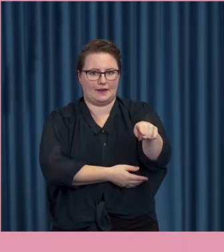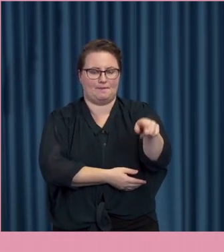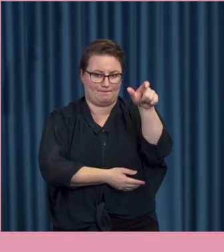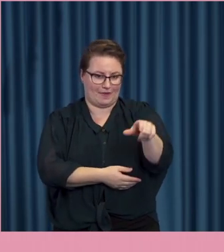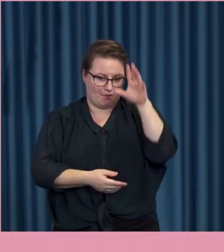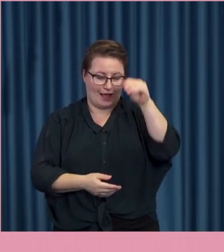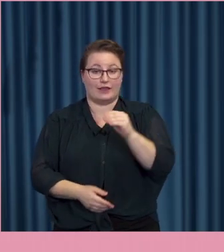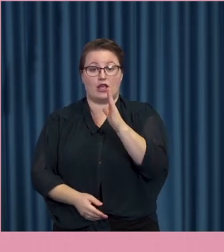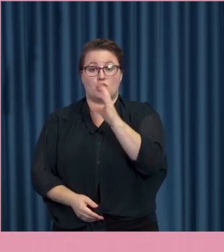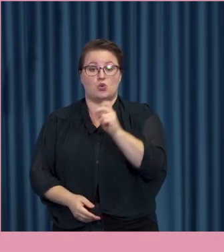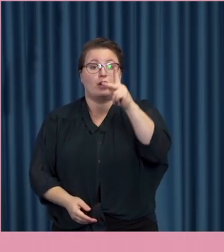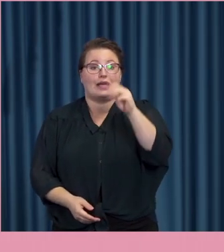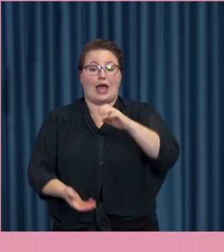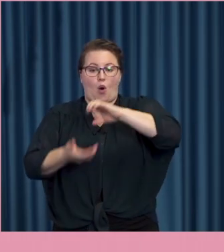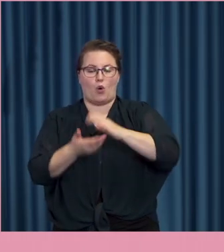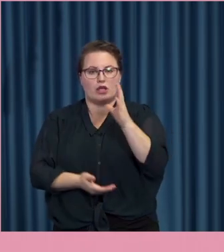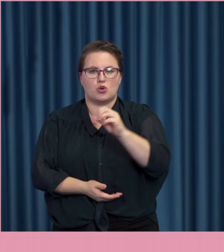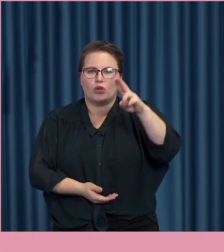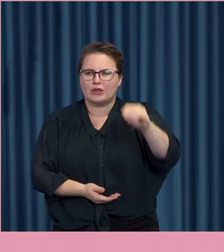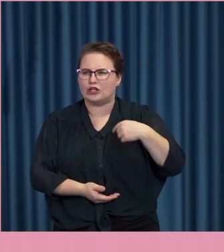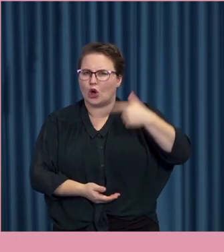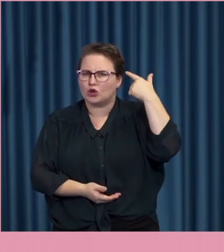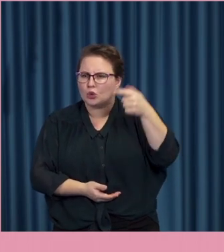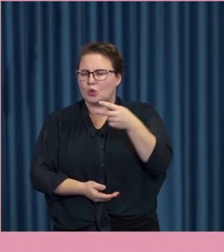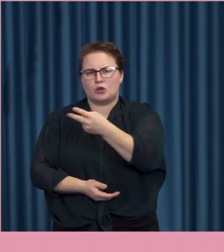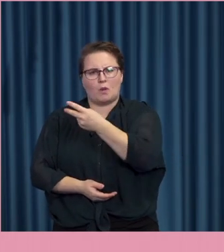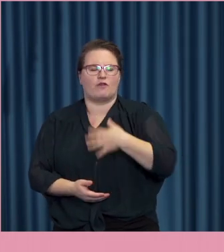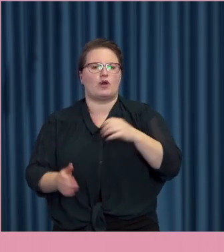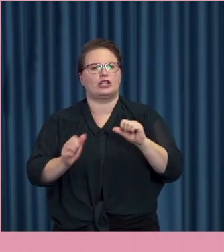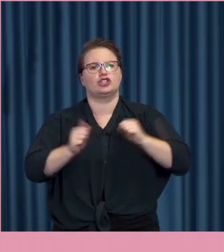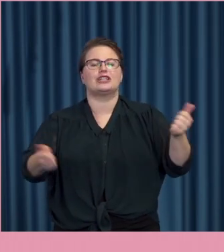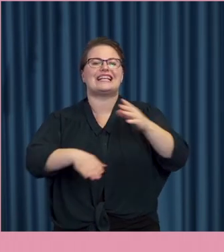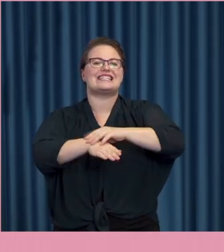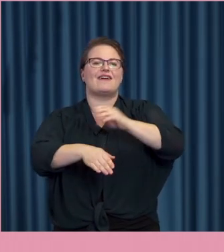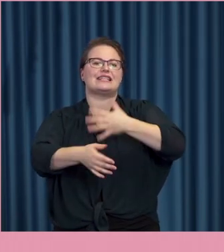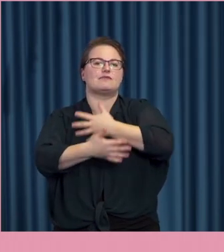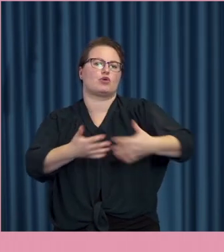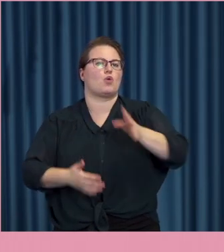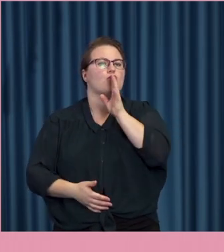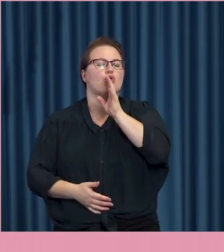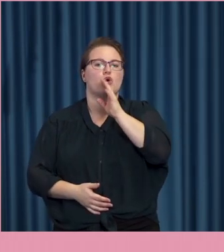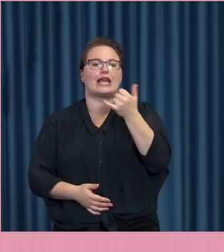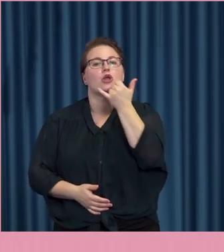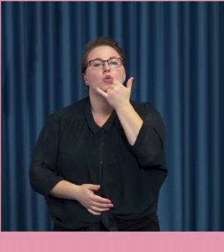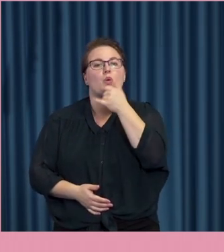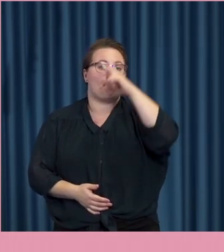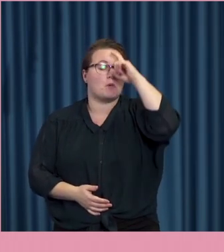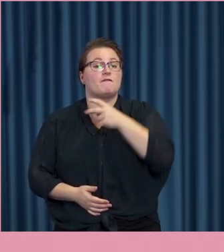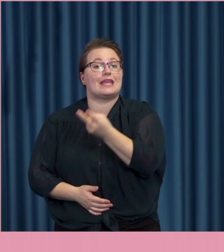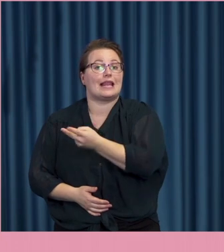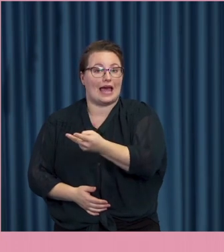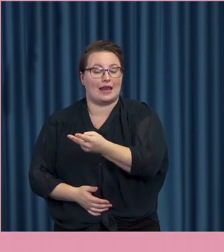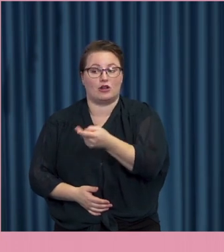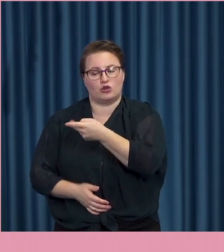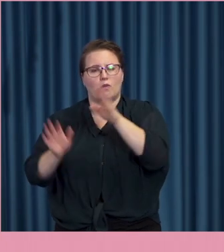Jocke och Jonna är väl, tror jag, våra största svenskspråkiga youtubers. Och de utsattes